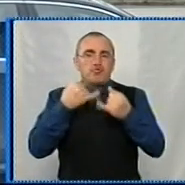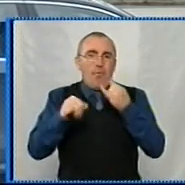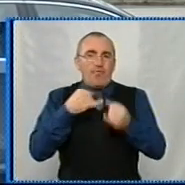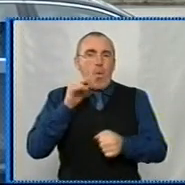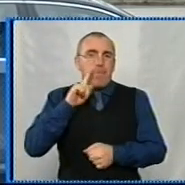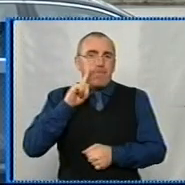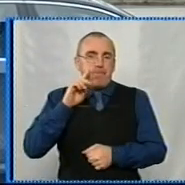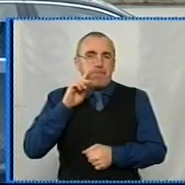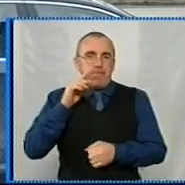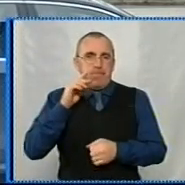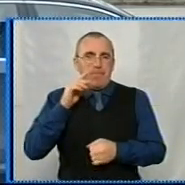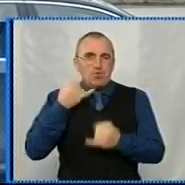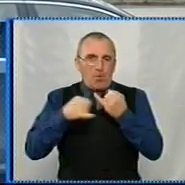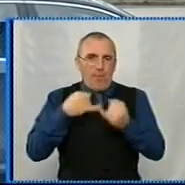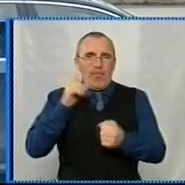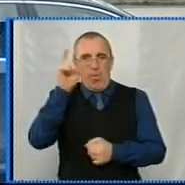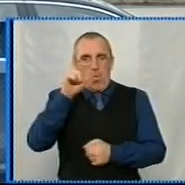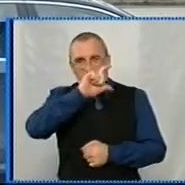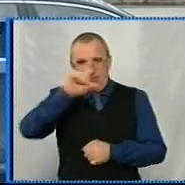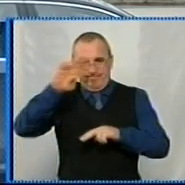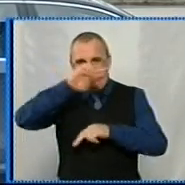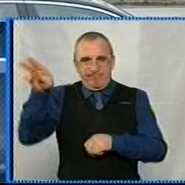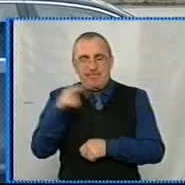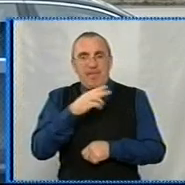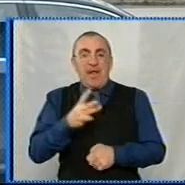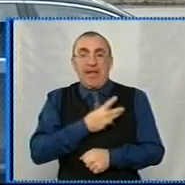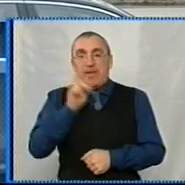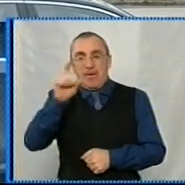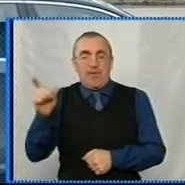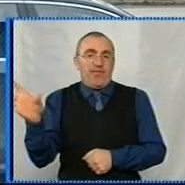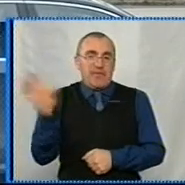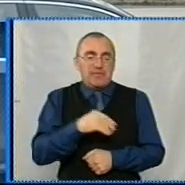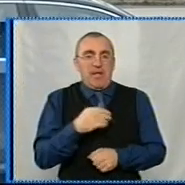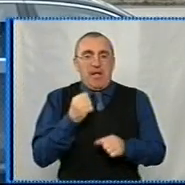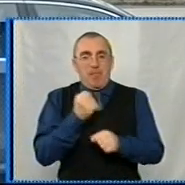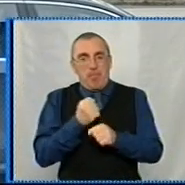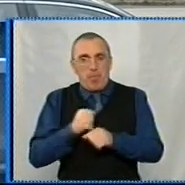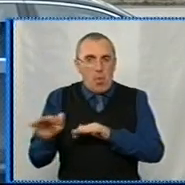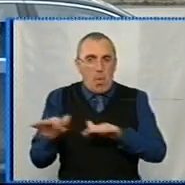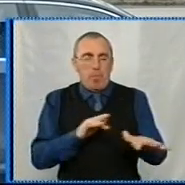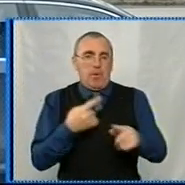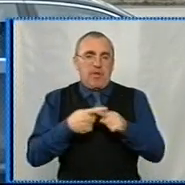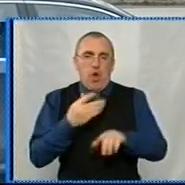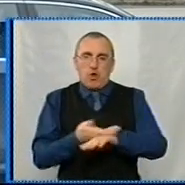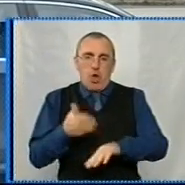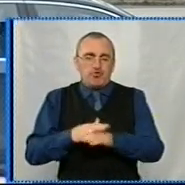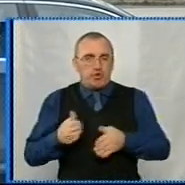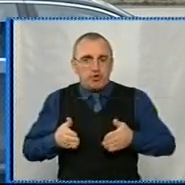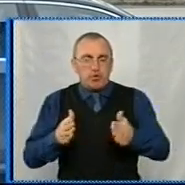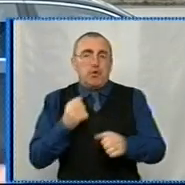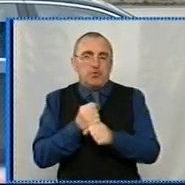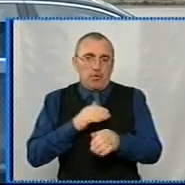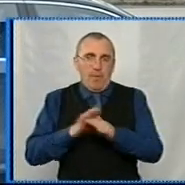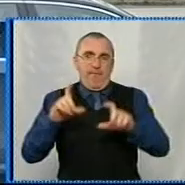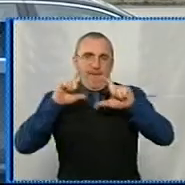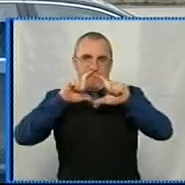була наша ініціатива, тому ініціативу цих хлопців, які проробили цей такий тяжкий шлях і зробили